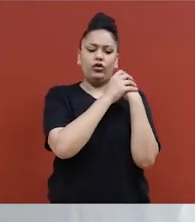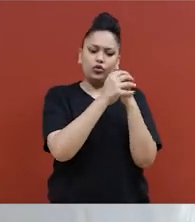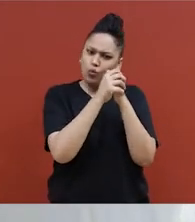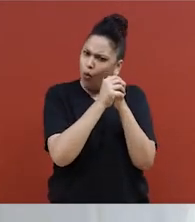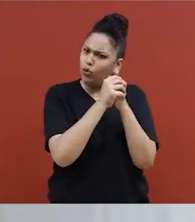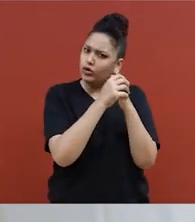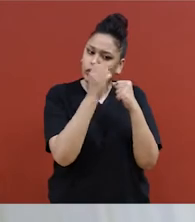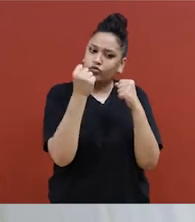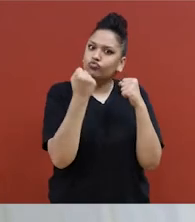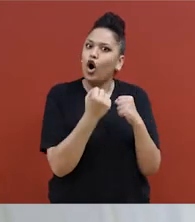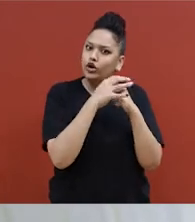droit.